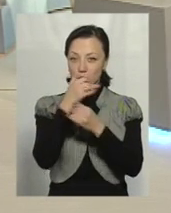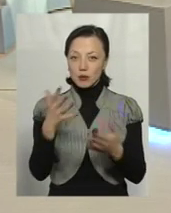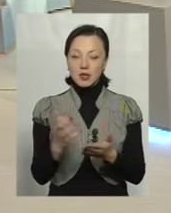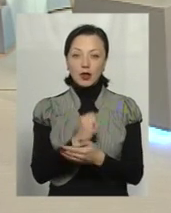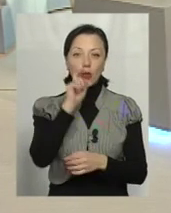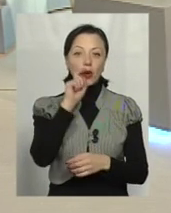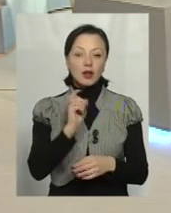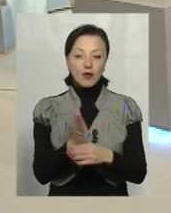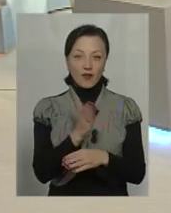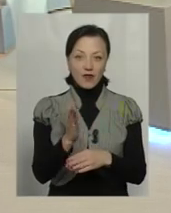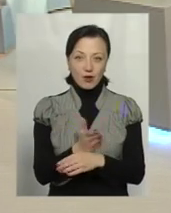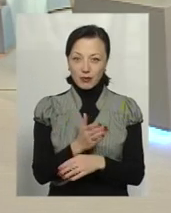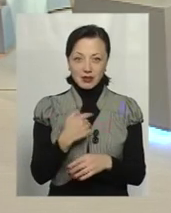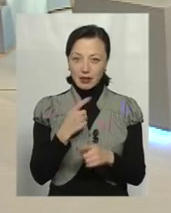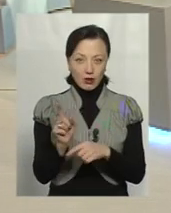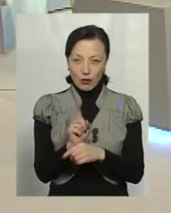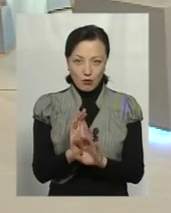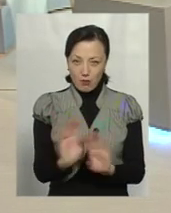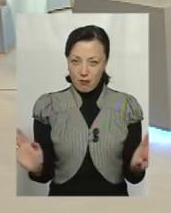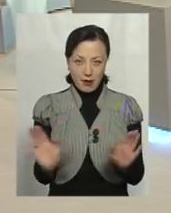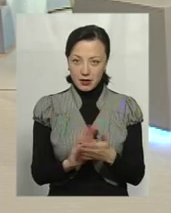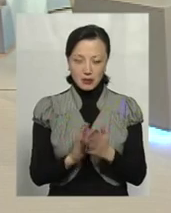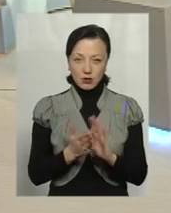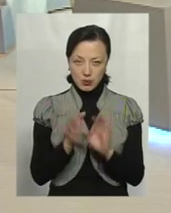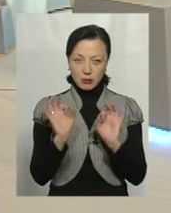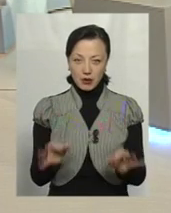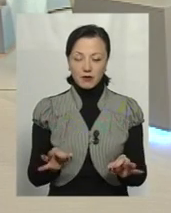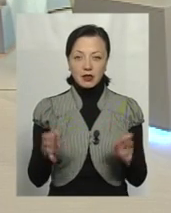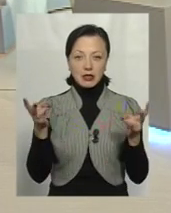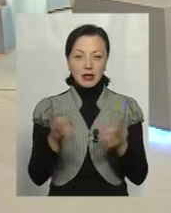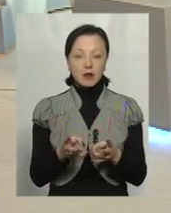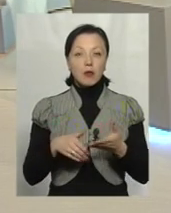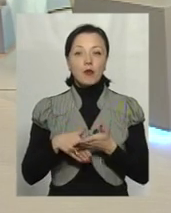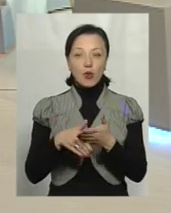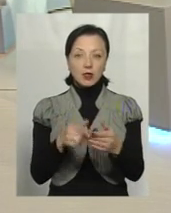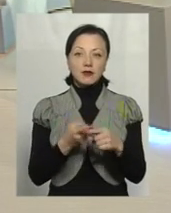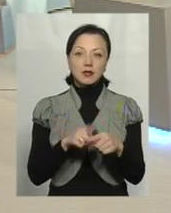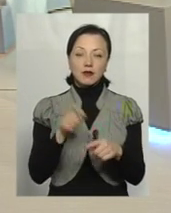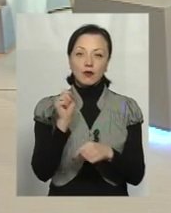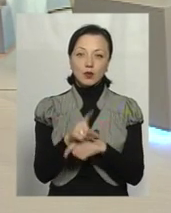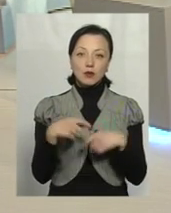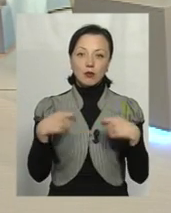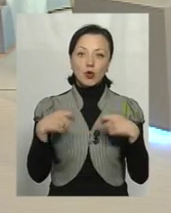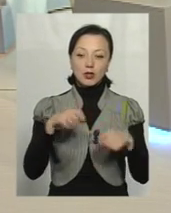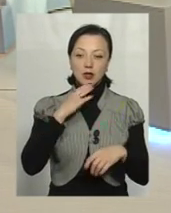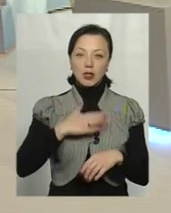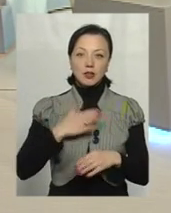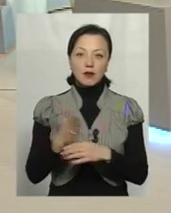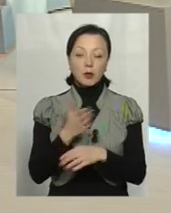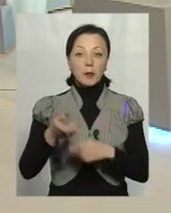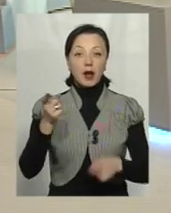знайти українського виробника. Я думаю, що це ненормальна ситуація, правда? Значить, тут треба щось помогти в цій функції продажу нашим виробникам реально.